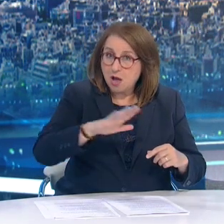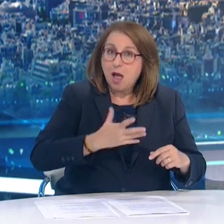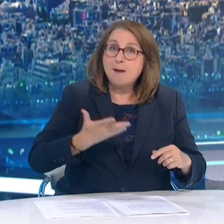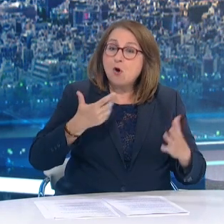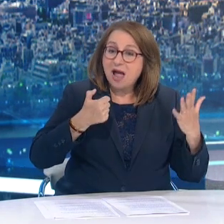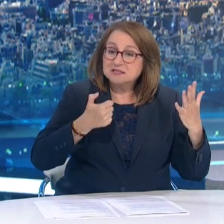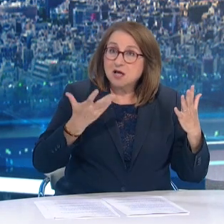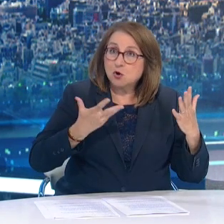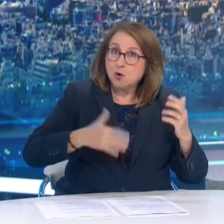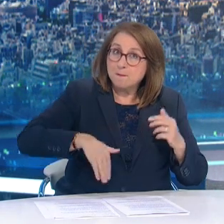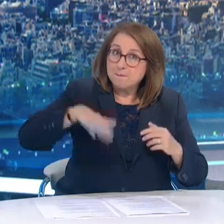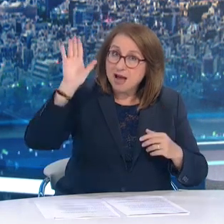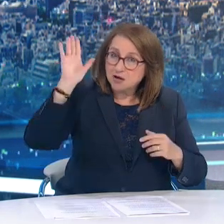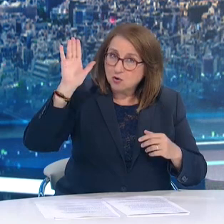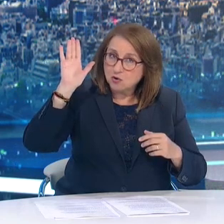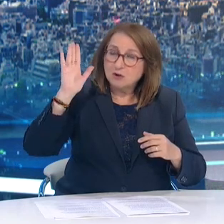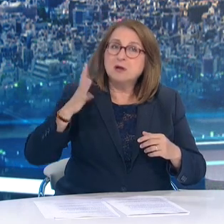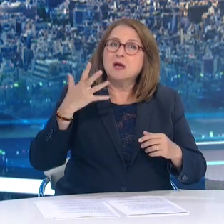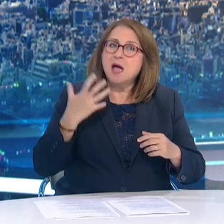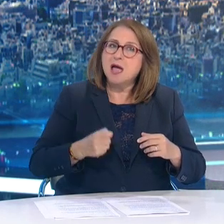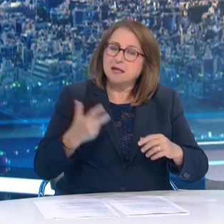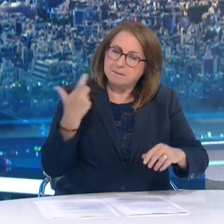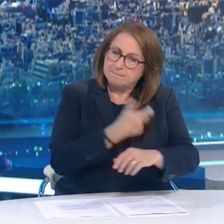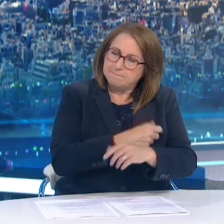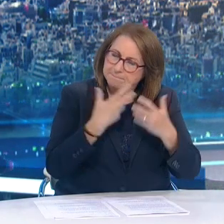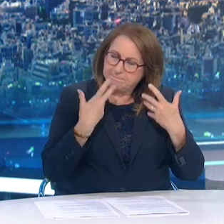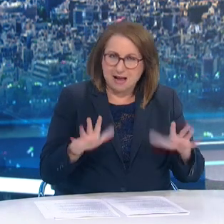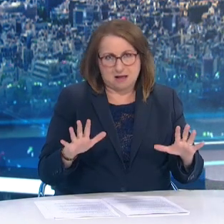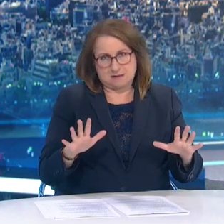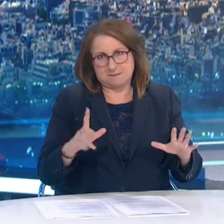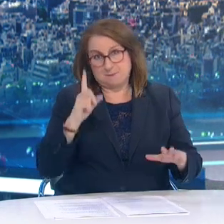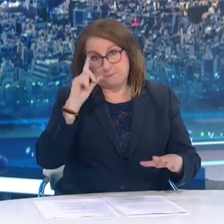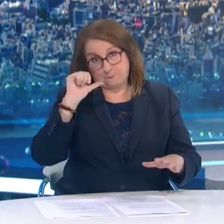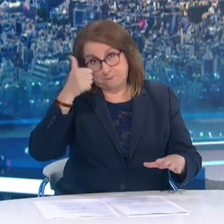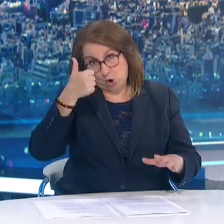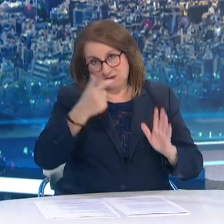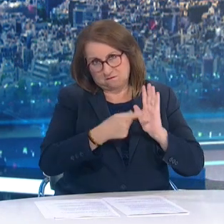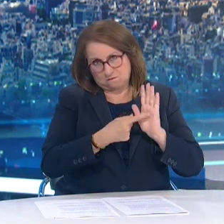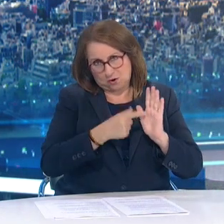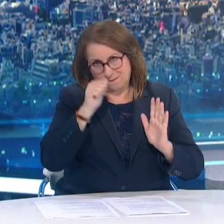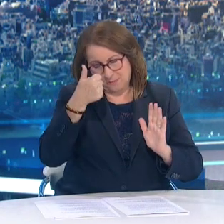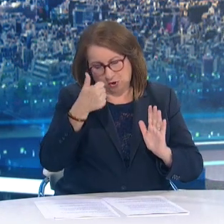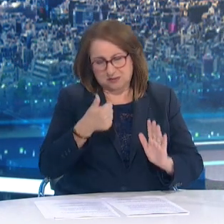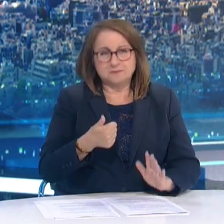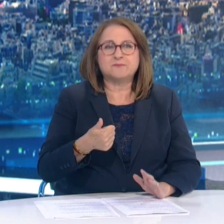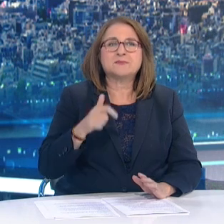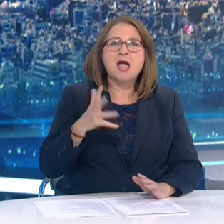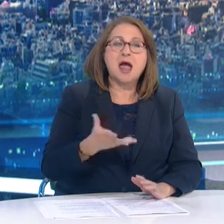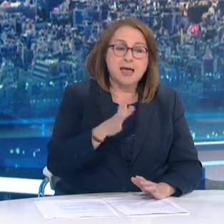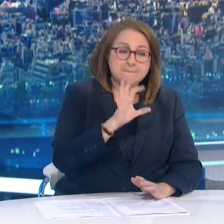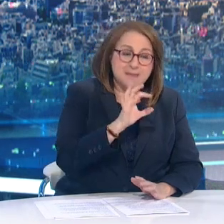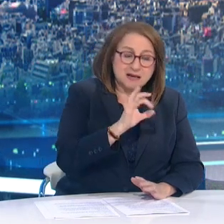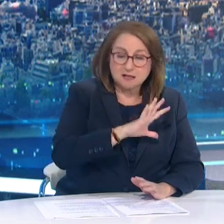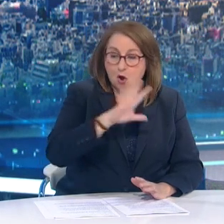πραγματοποιήσει ή σχεδιάσει την πρώτη δόση εμβολίου. Όμως, τα ποσοστά εμβολιασμού των Ελλήνων 50 έως 64